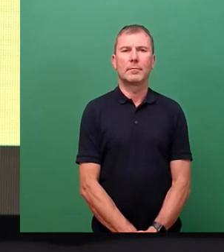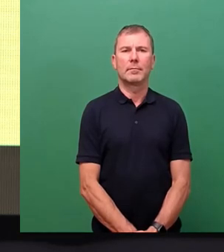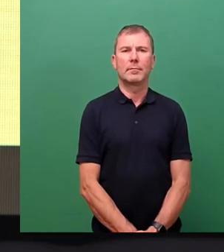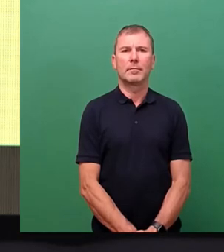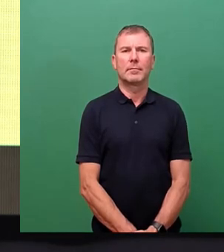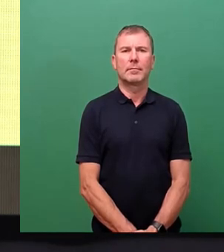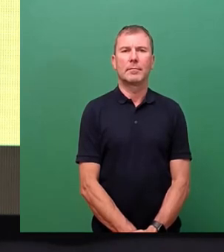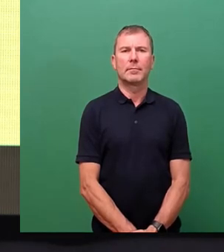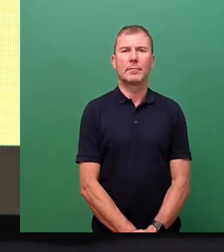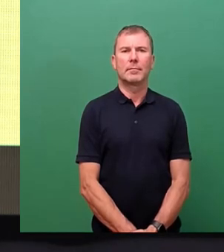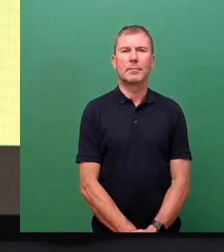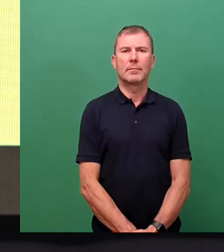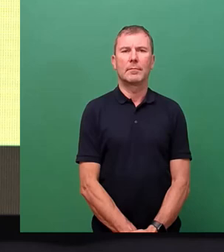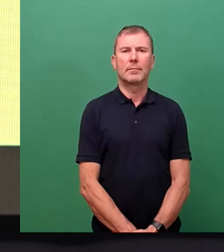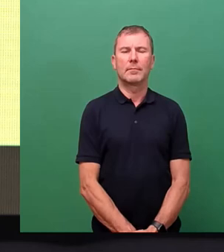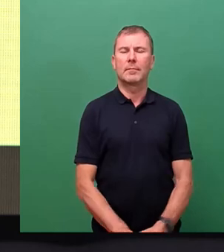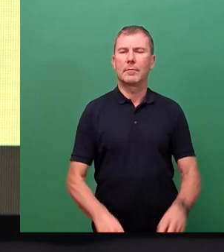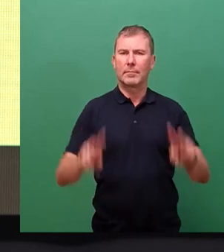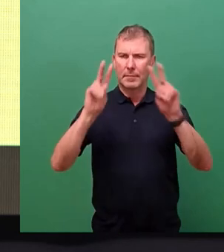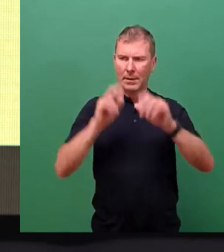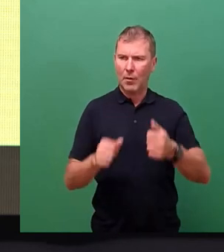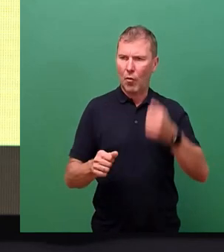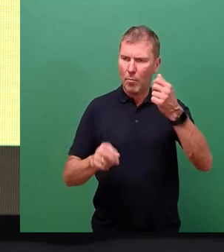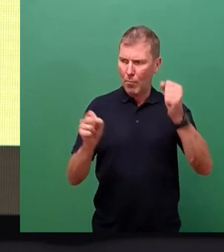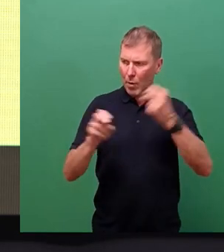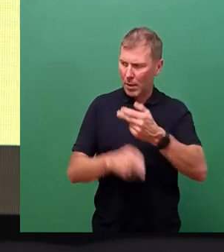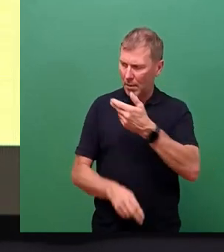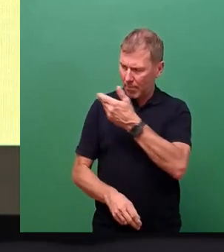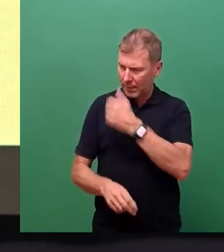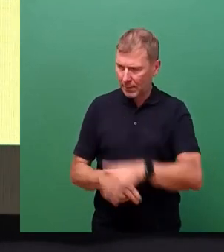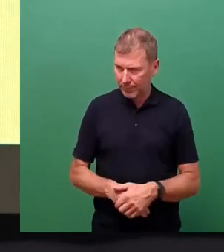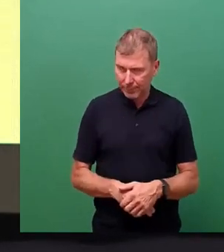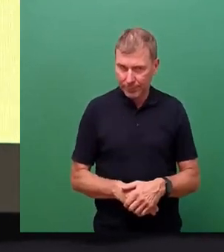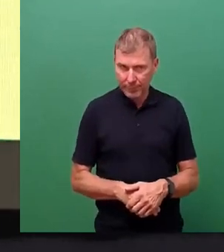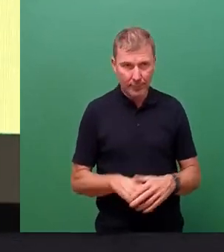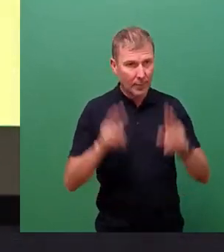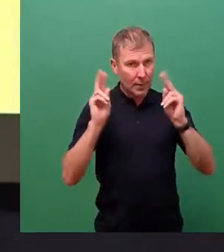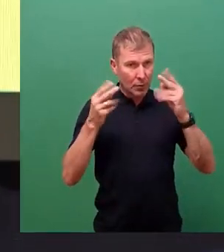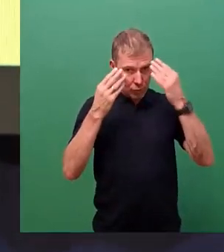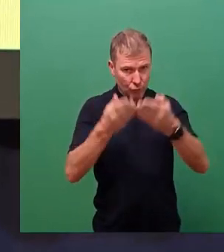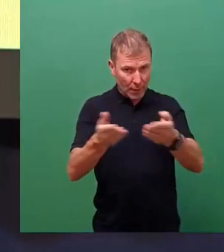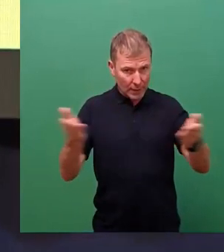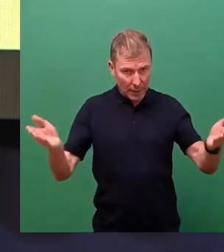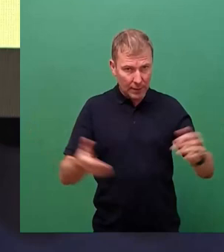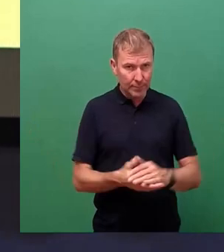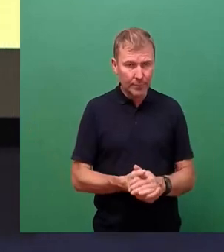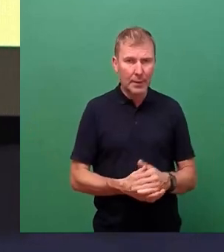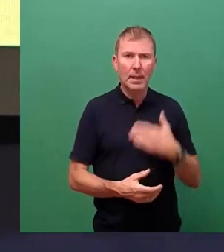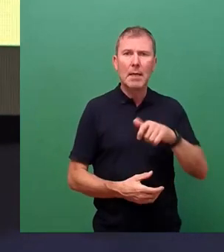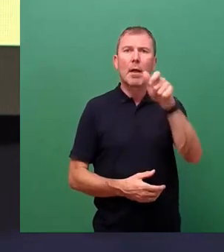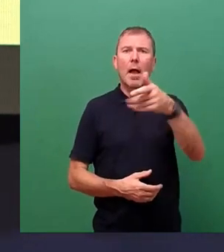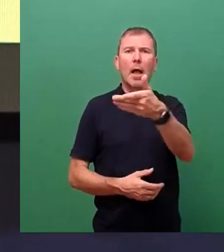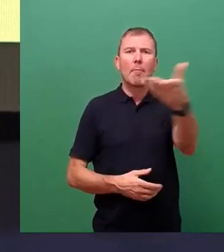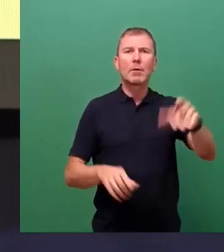Sehr geehrter Herr Oberbürgermeister, sehr geehrte Stadträtinnen und Stadträte, liebe Menschen am Livestream,